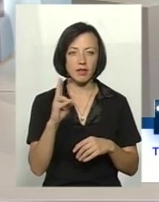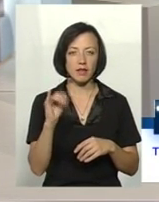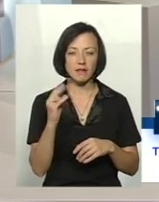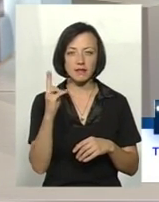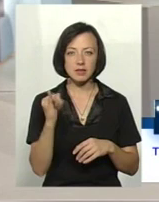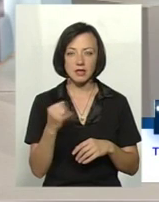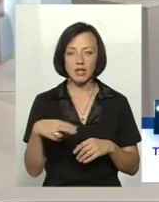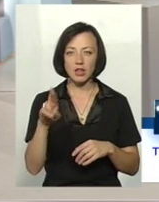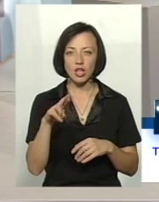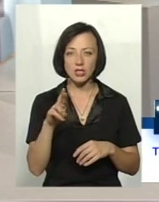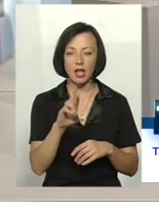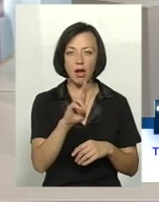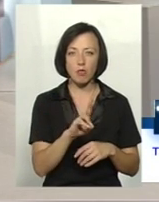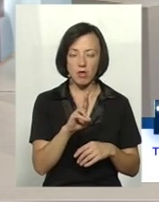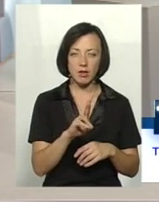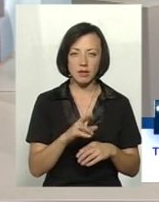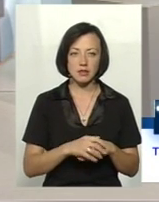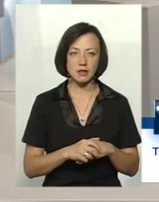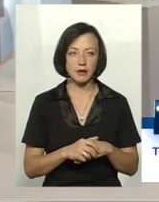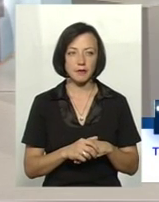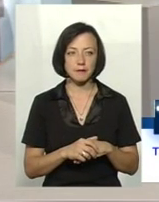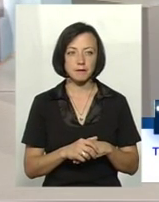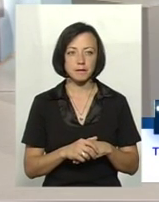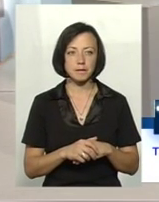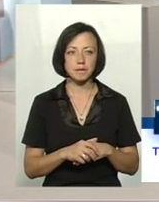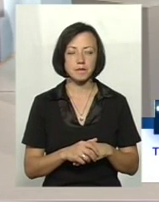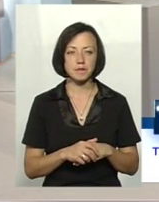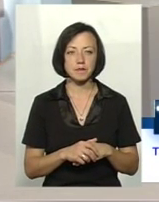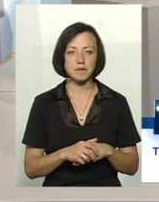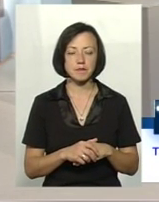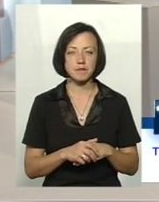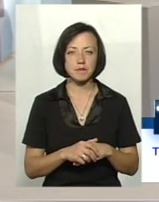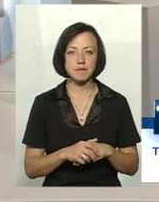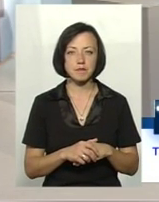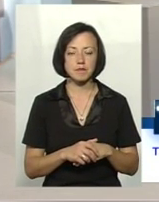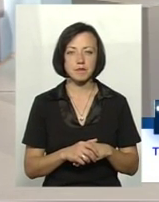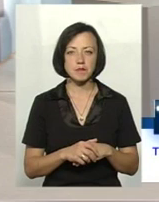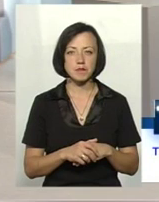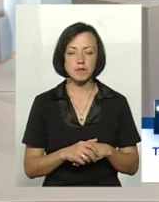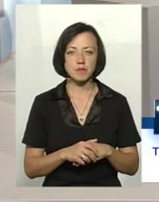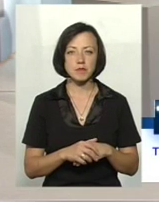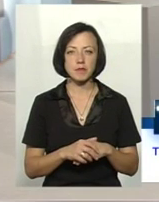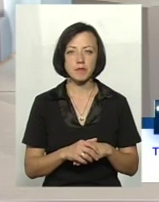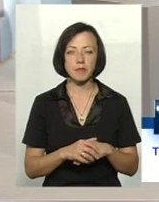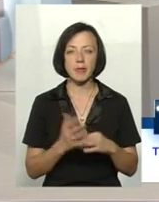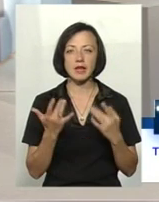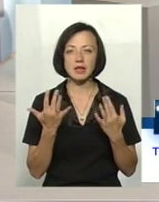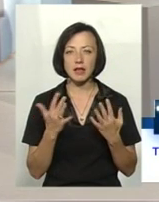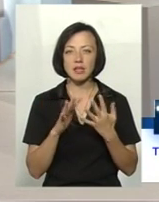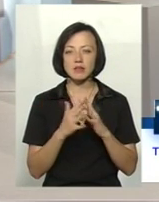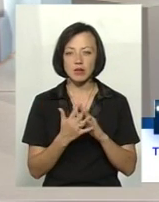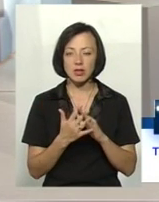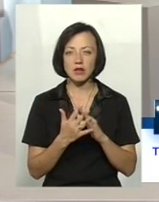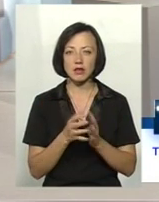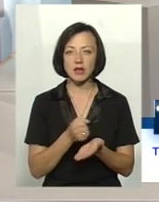Дерожнянський, Єрмоленецький. Зрозуміло, дякую за запитання. Скільки на село, на яке село